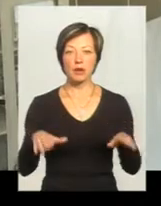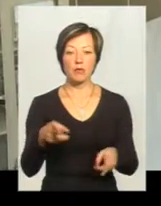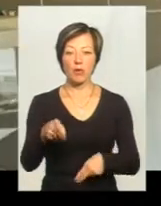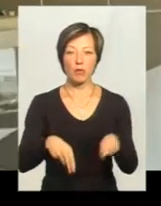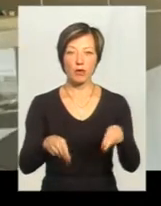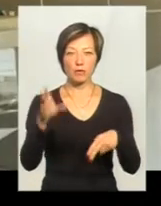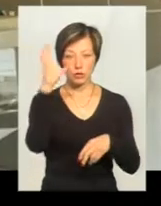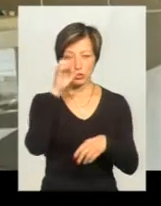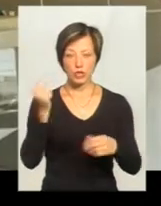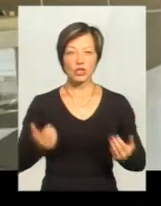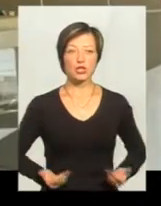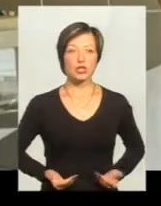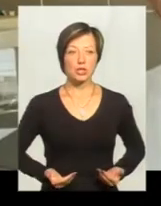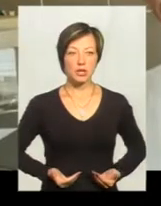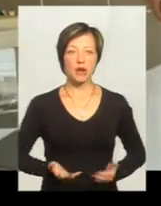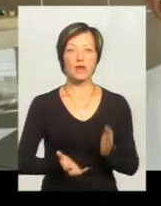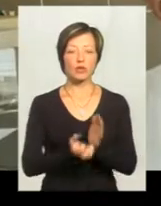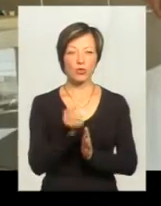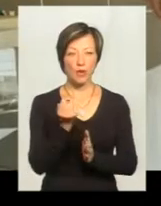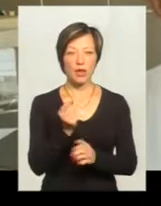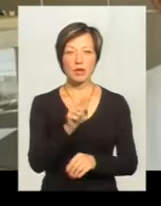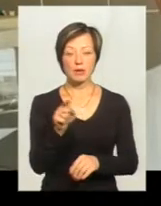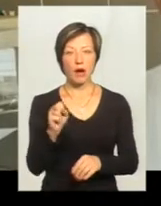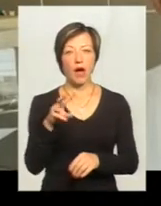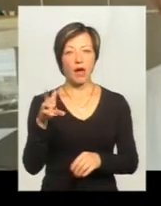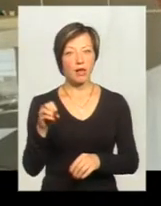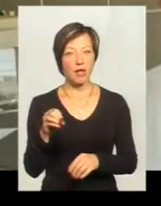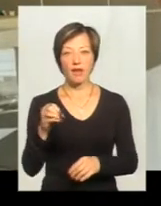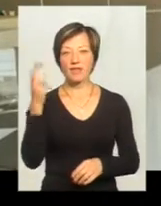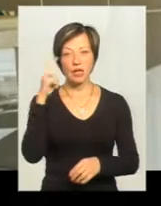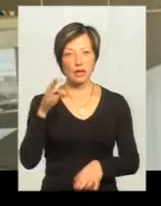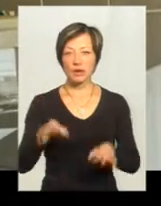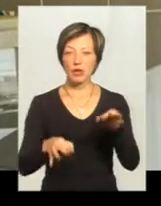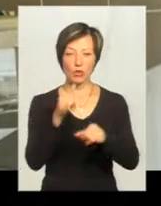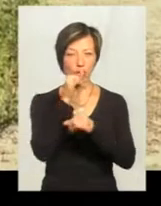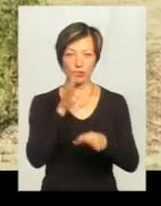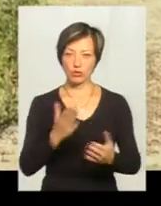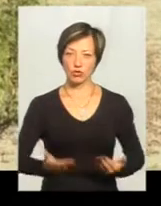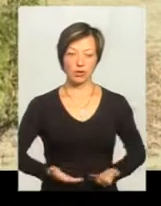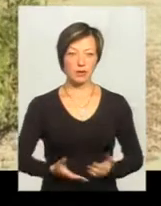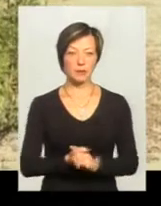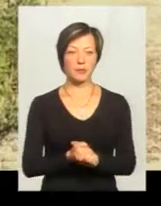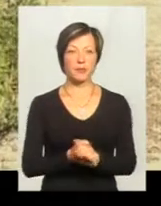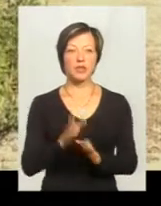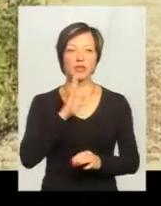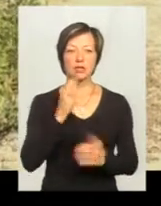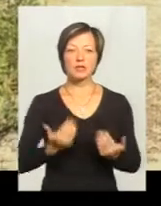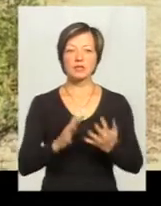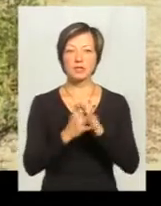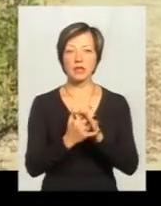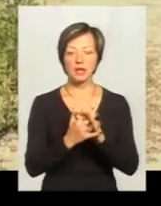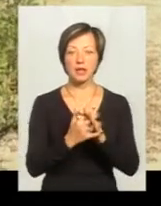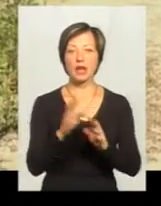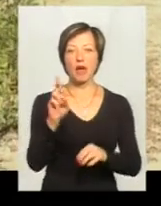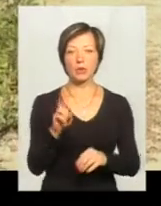вночі. Життя ми врятували їм, але в дикій фауні вони вже не можуть бути. Людмила Збарас проживає у селі в